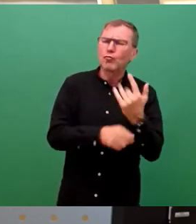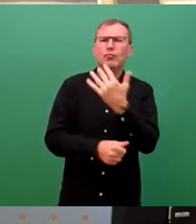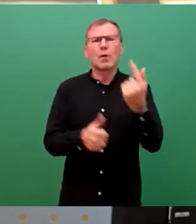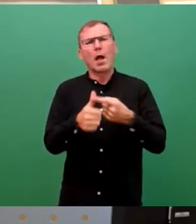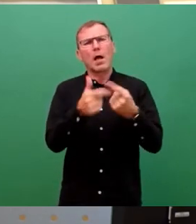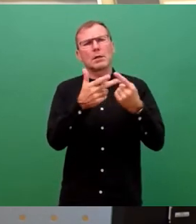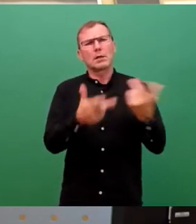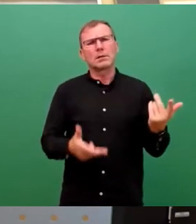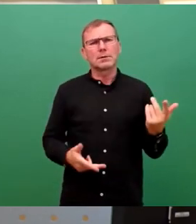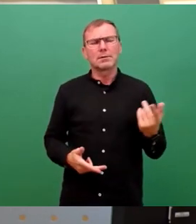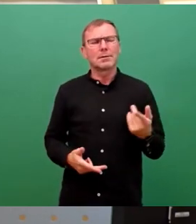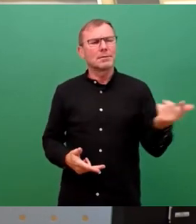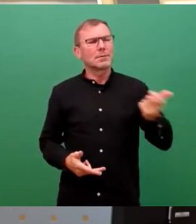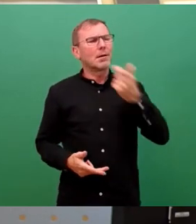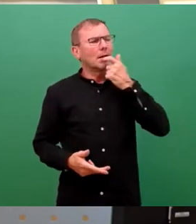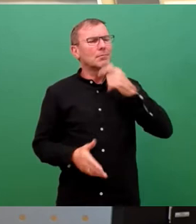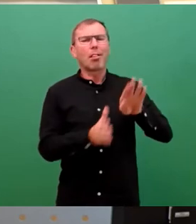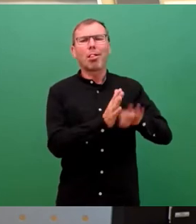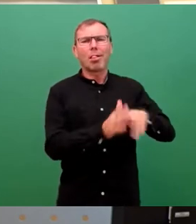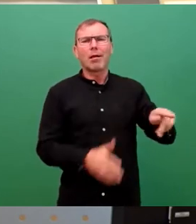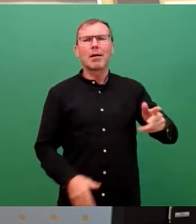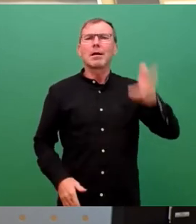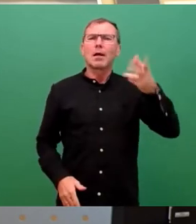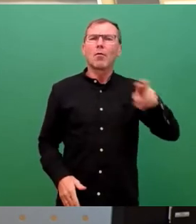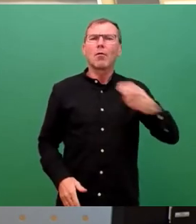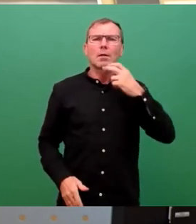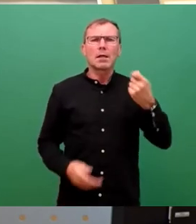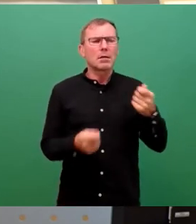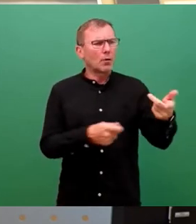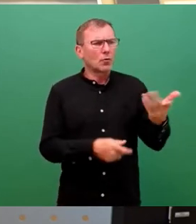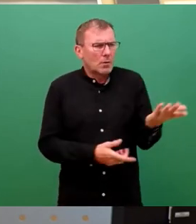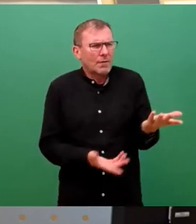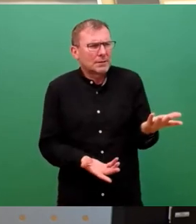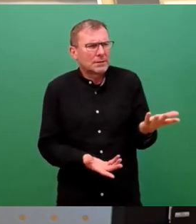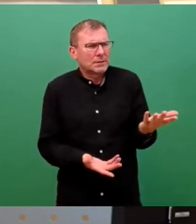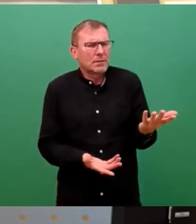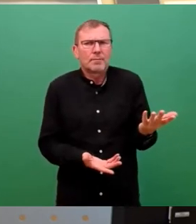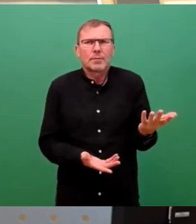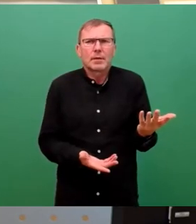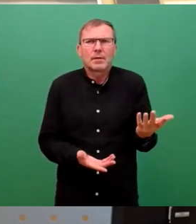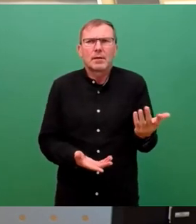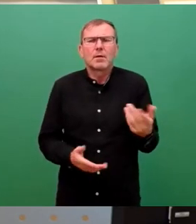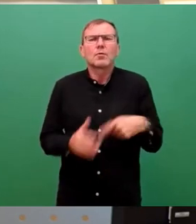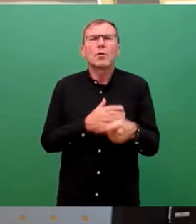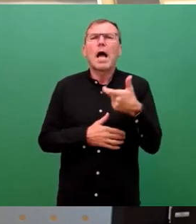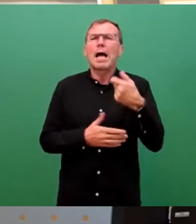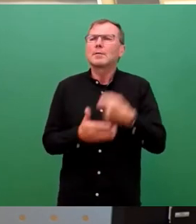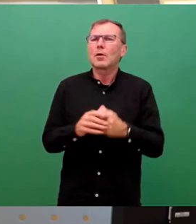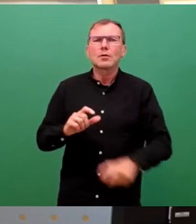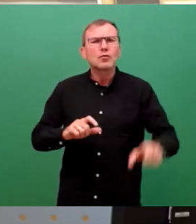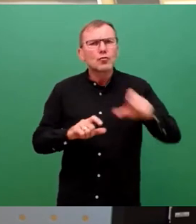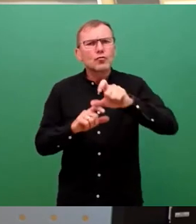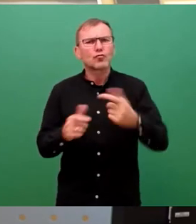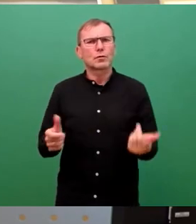Ihnen lächerlicherweise heruntergespielten 300 Euro Energiegeld, durch Heizkostenzuschüsse,